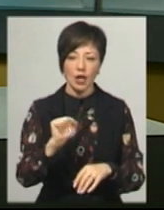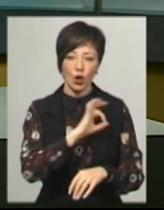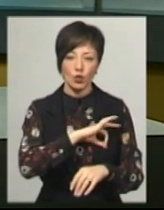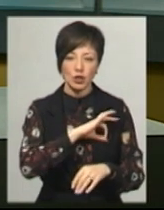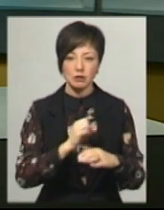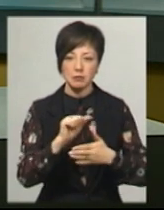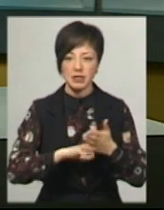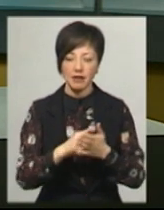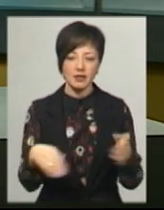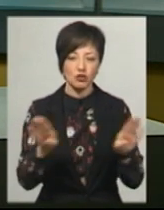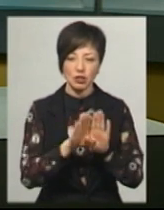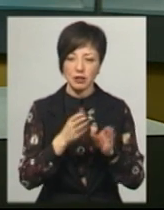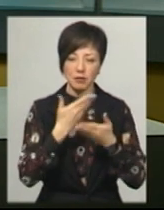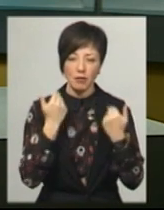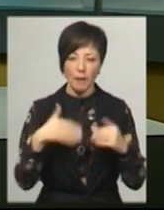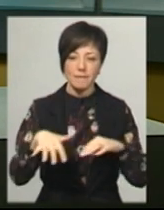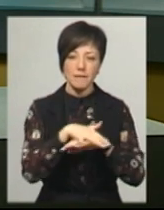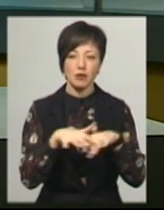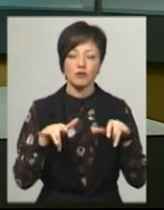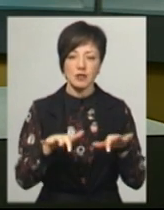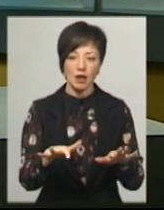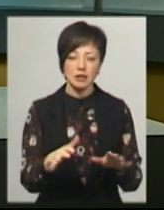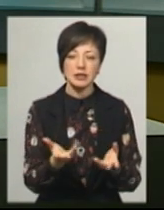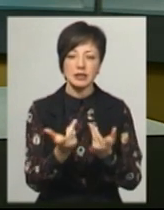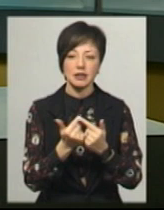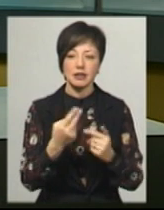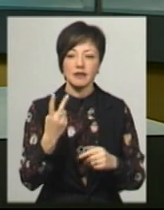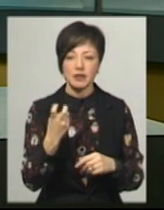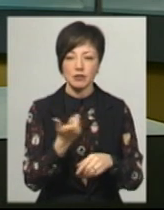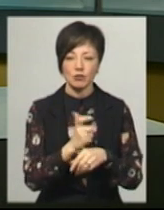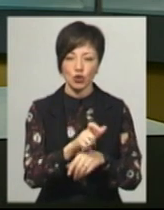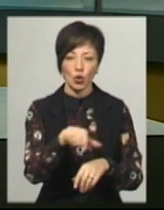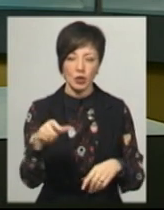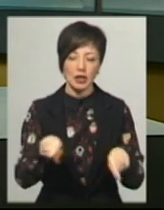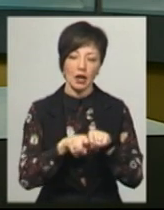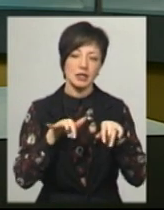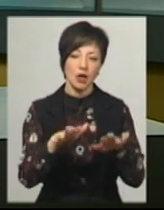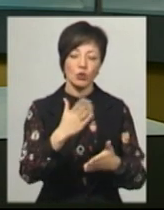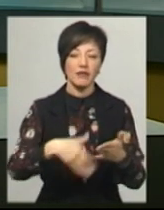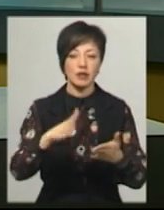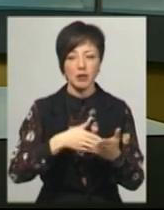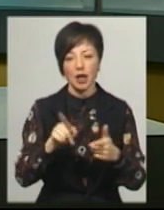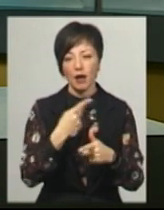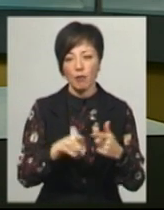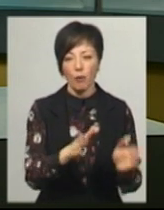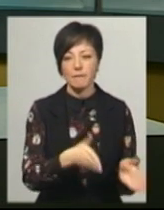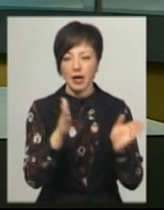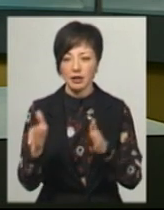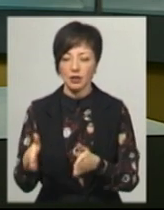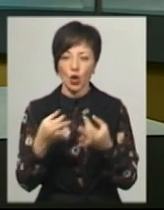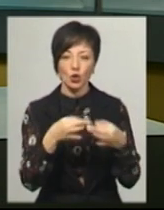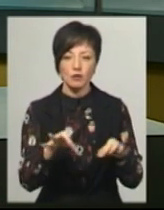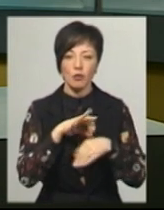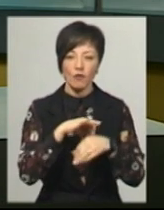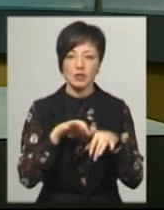зачинити їх немає. Стосовно масових заходів, то з кількістю 200 та більше людей такі заходи відмінять чи перенесуть. Дозволи